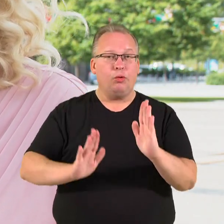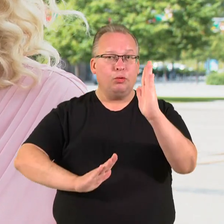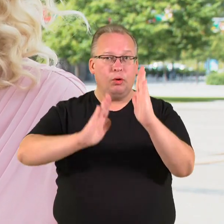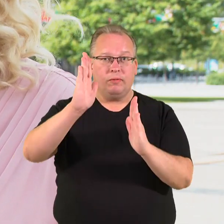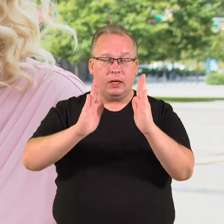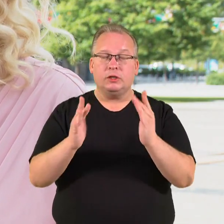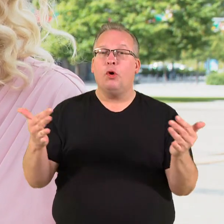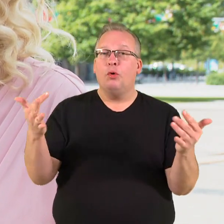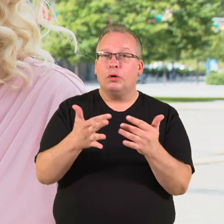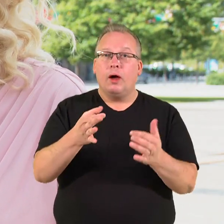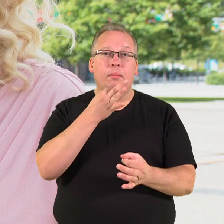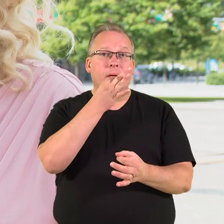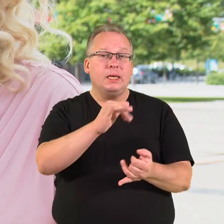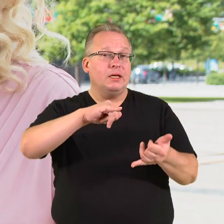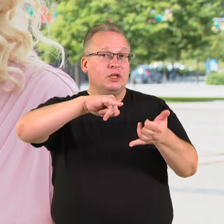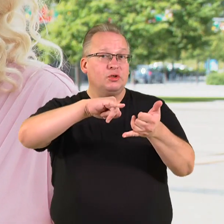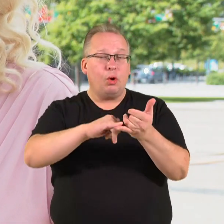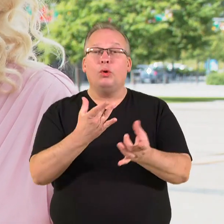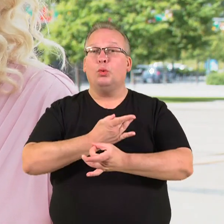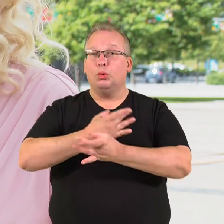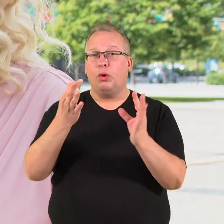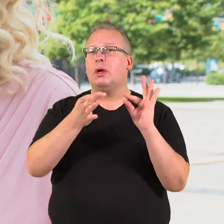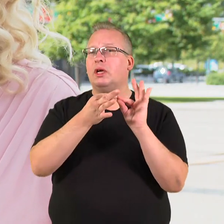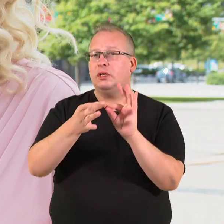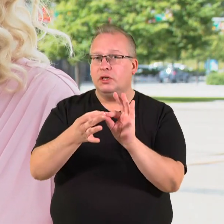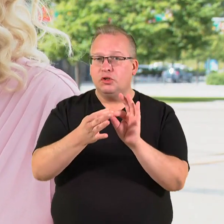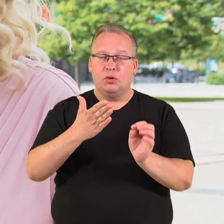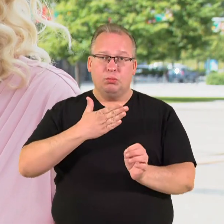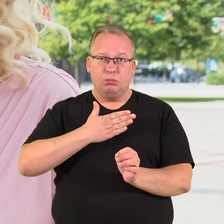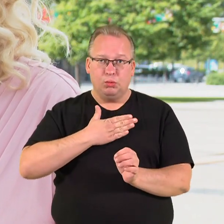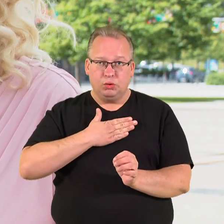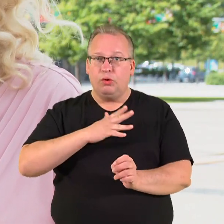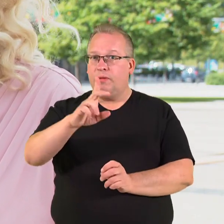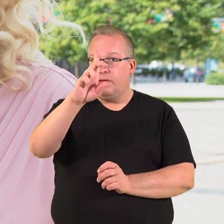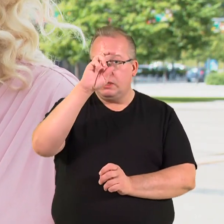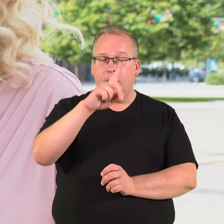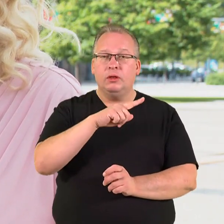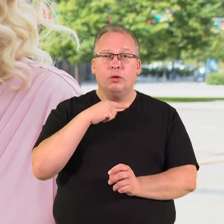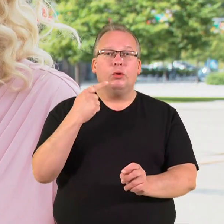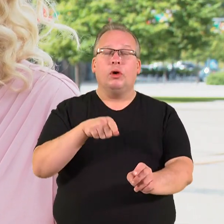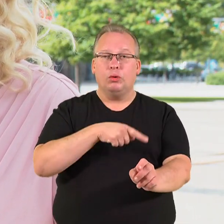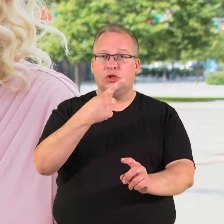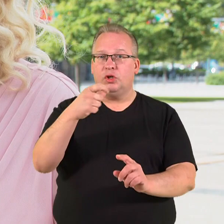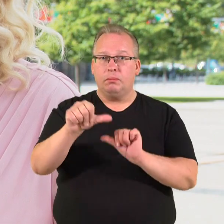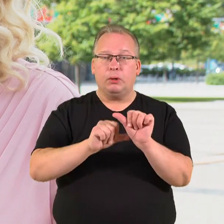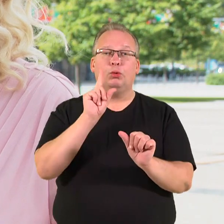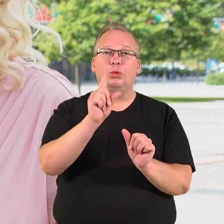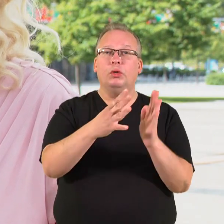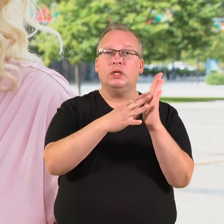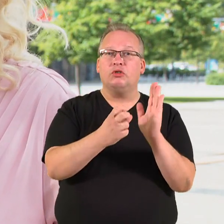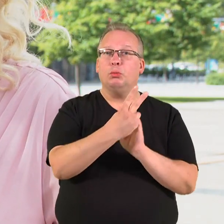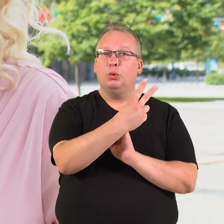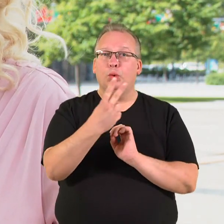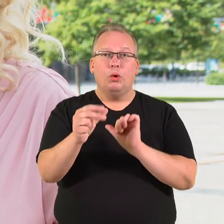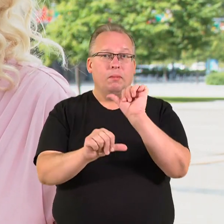renginio organizatorių, nors istoriniai ir kultūriniai ryšiai mūsų šalis jėja kur kas ilgiau nei šimtmetį, 1922